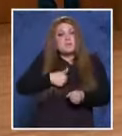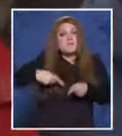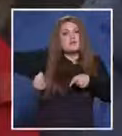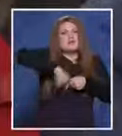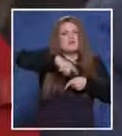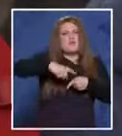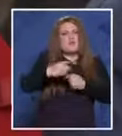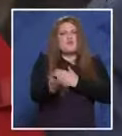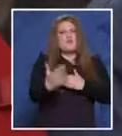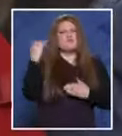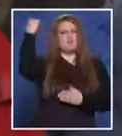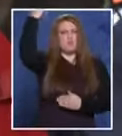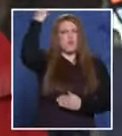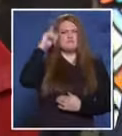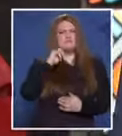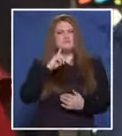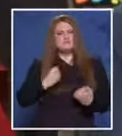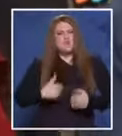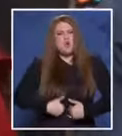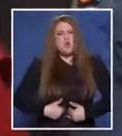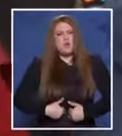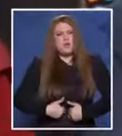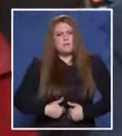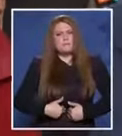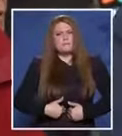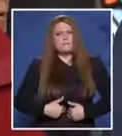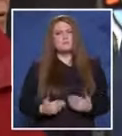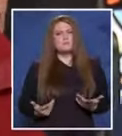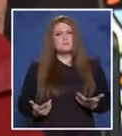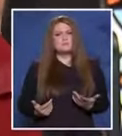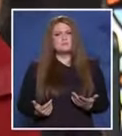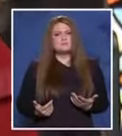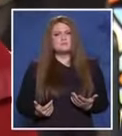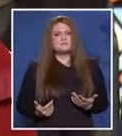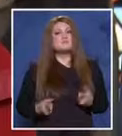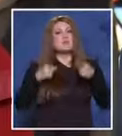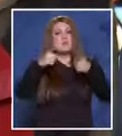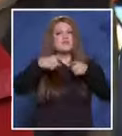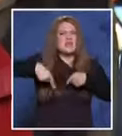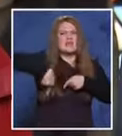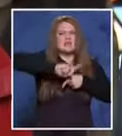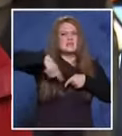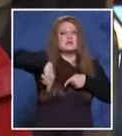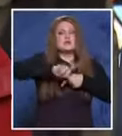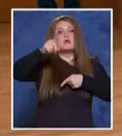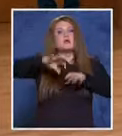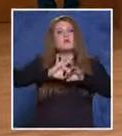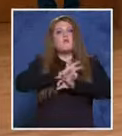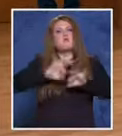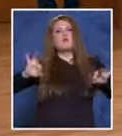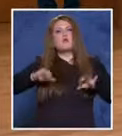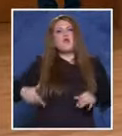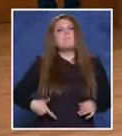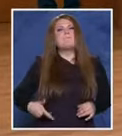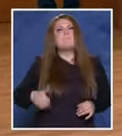тупицы, голям такъв. В Корема ви риташи? В Корема, по дед твари. Вие са от ритниците в Корема, получихте този